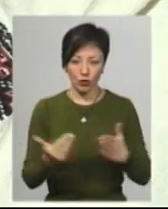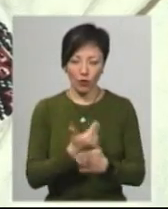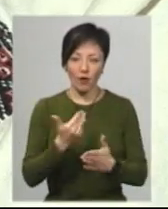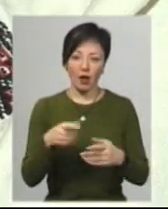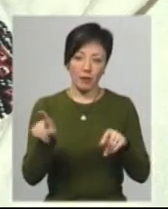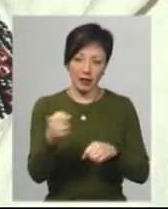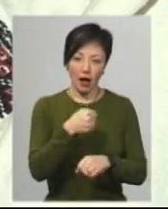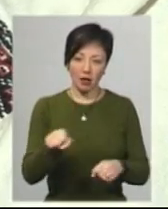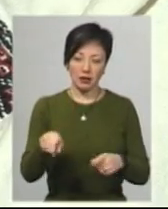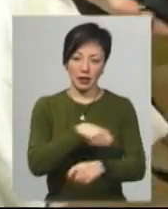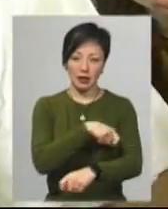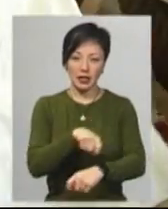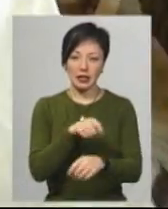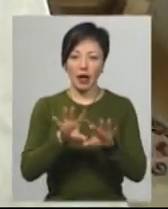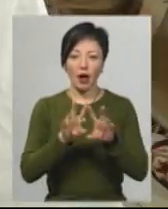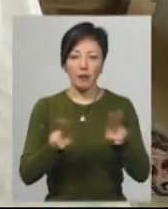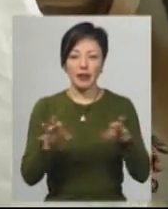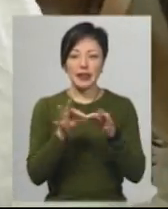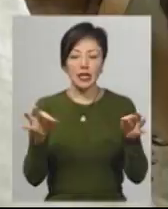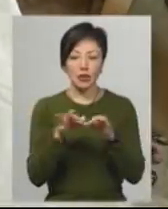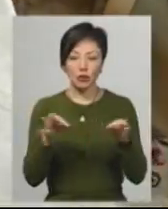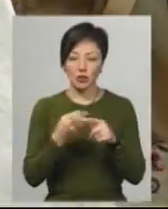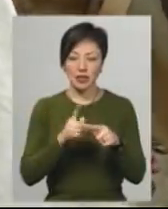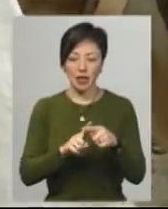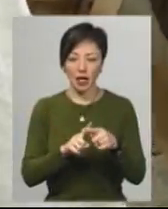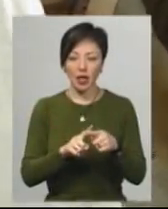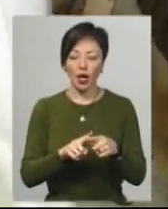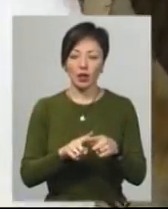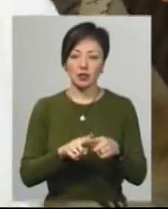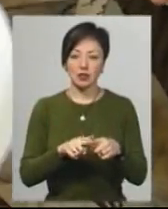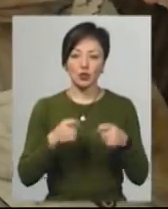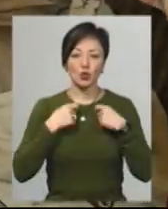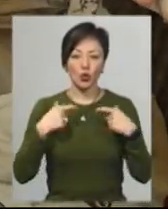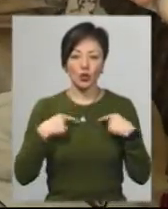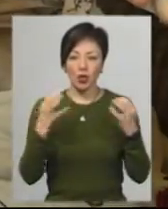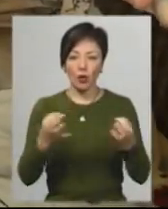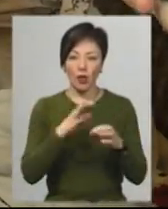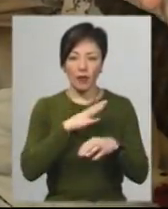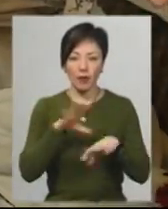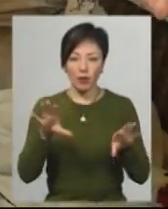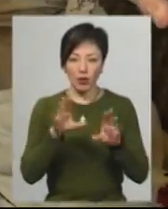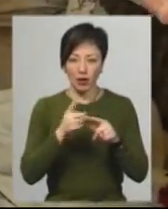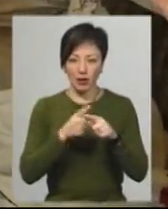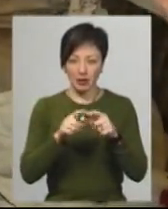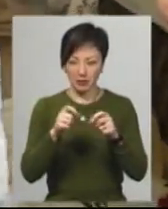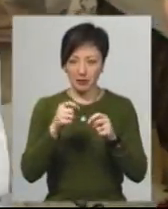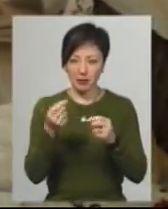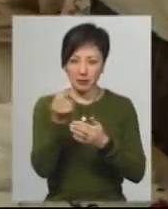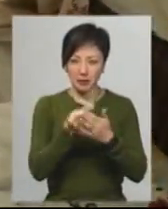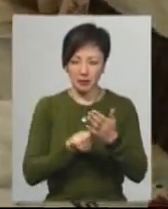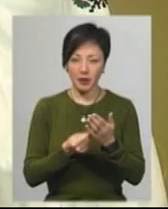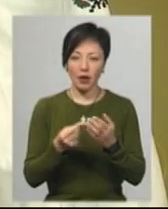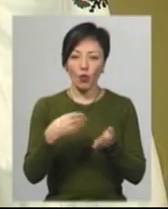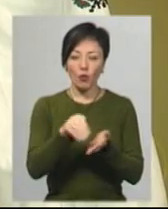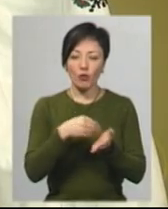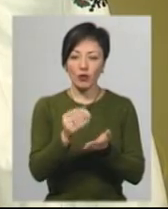ткали по тканині ниткою. До цієї сорочки я ніколи не бачила півників на сорочках, скажу чесно. Світлана розповідає, купує